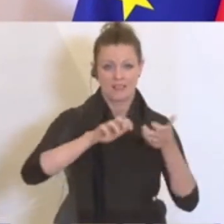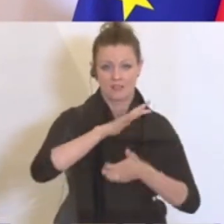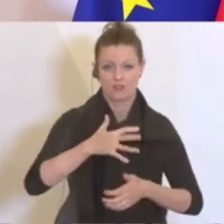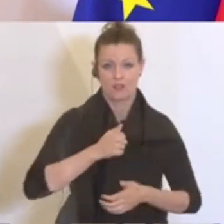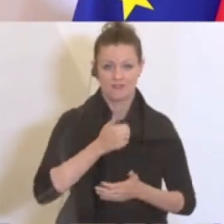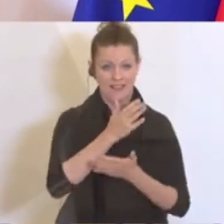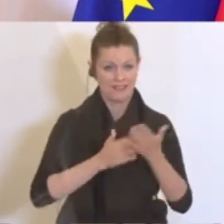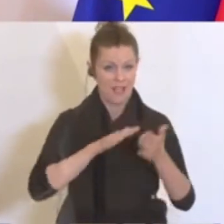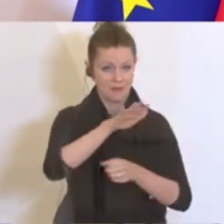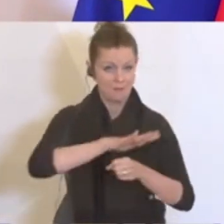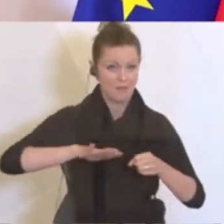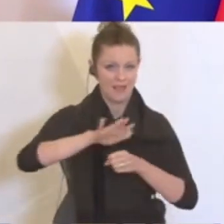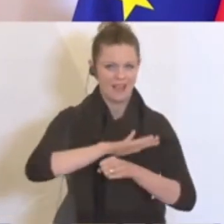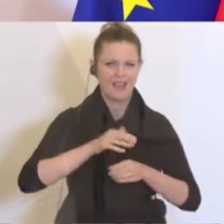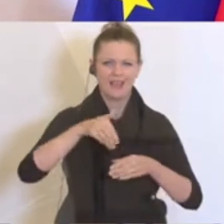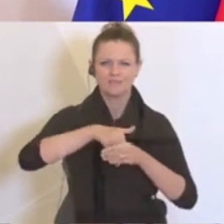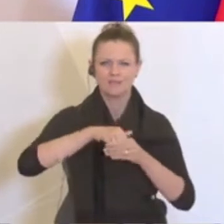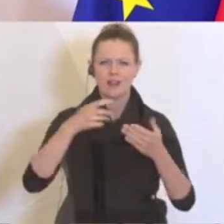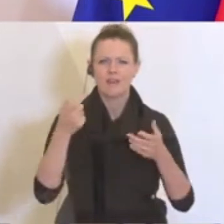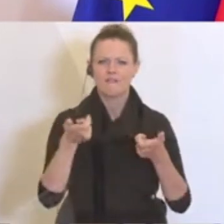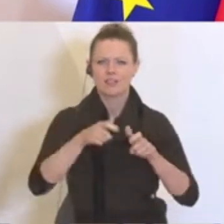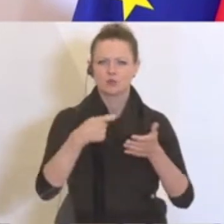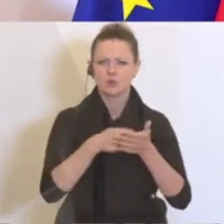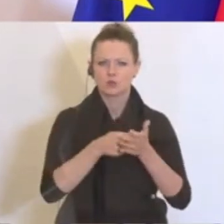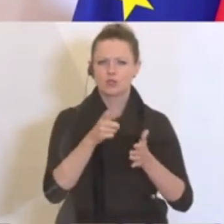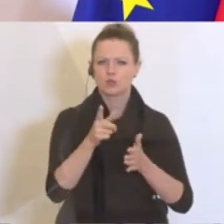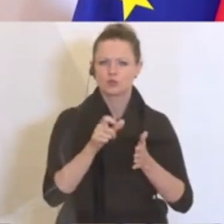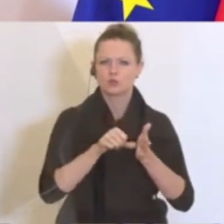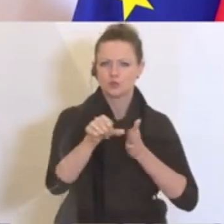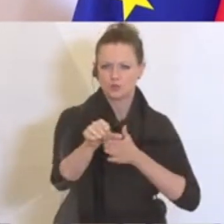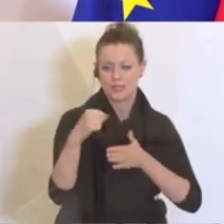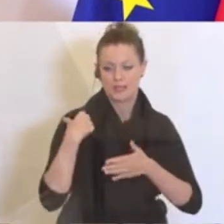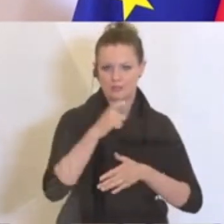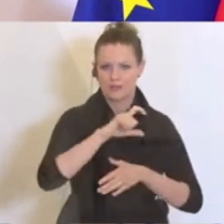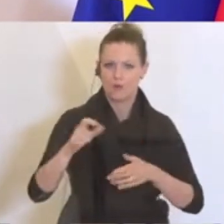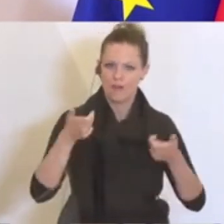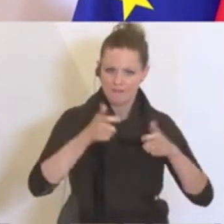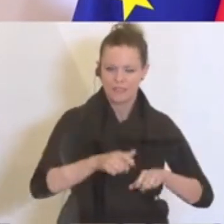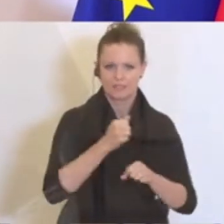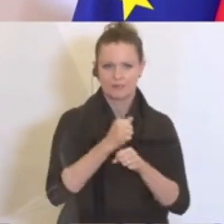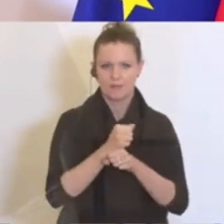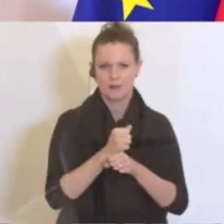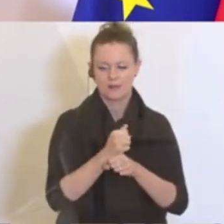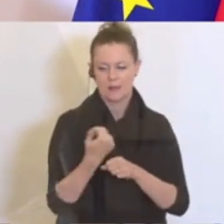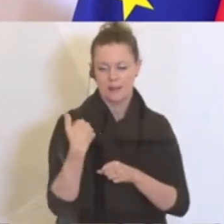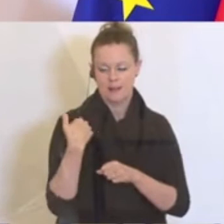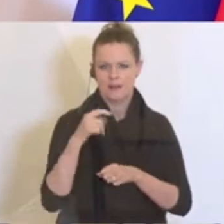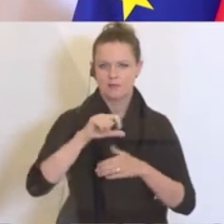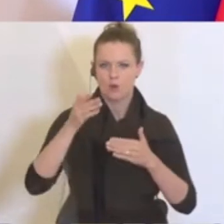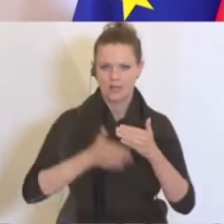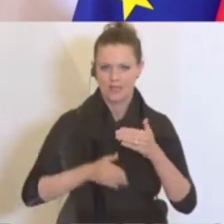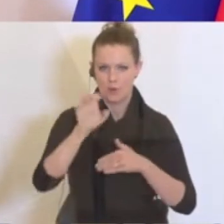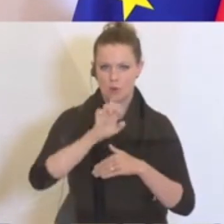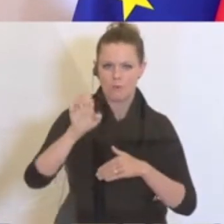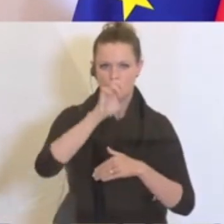Teilbereich ist der schon genannte Fixkostenzuschuss, den wir auch letzte Woche finalisiert haben. Seit Wochenende liegt der bei der